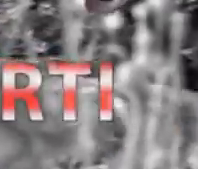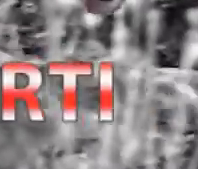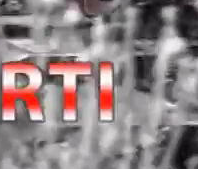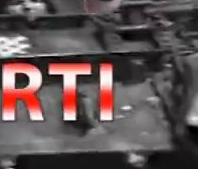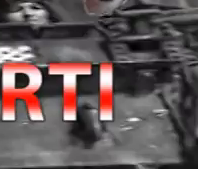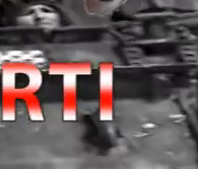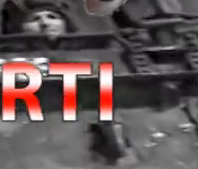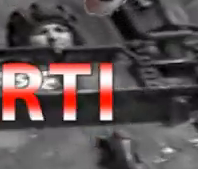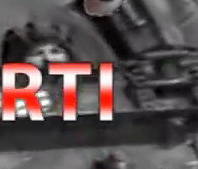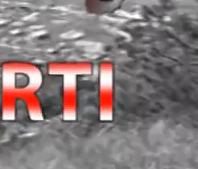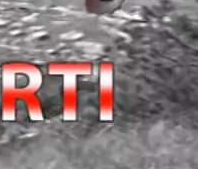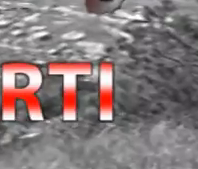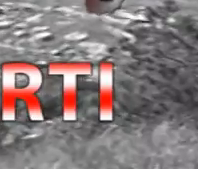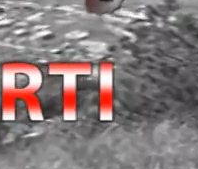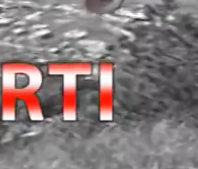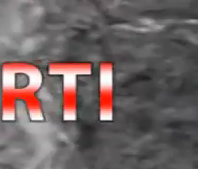Muzika